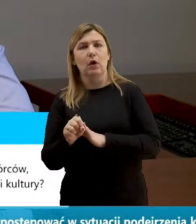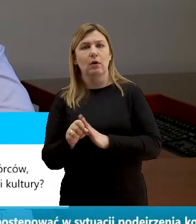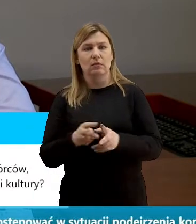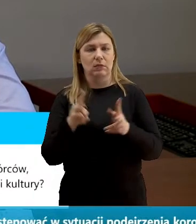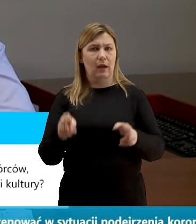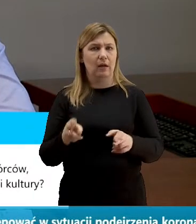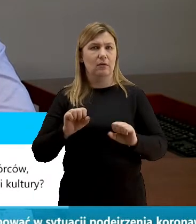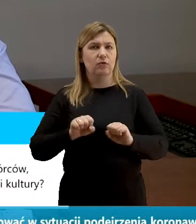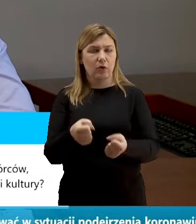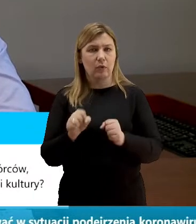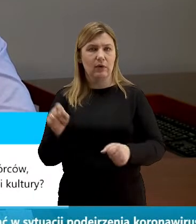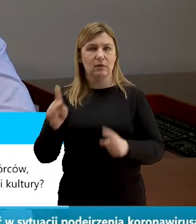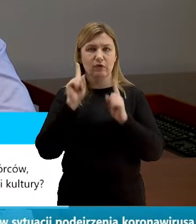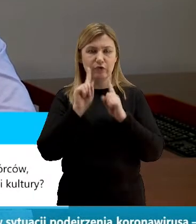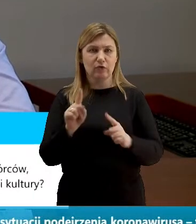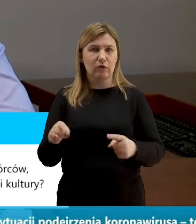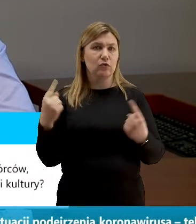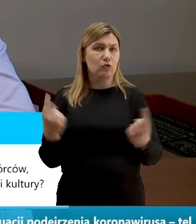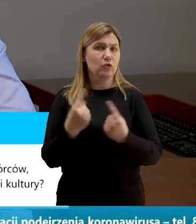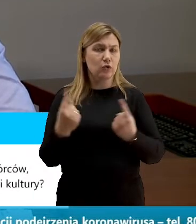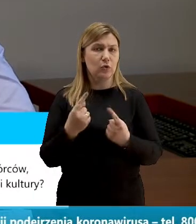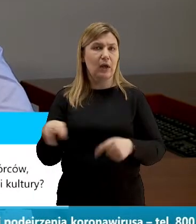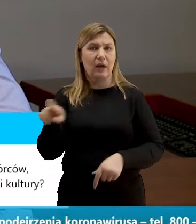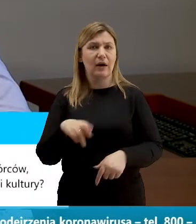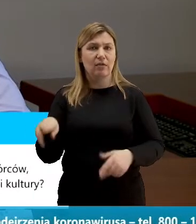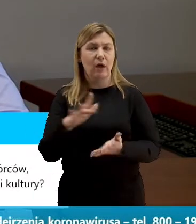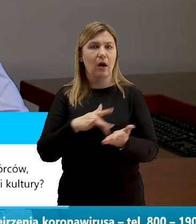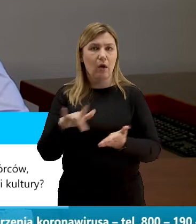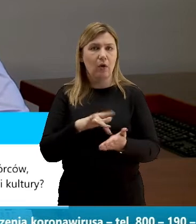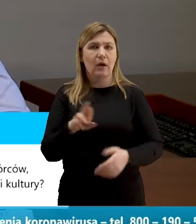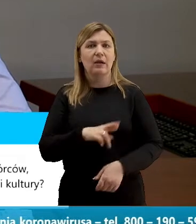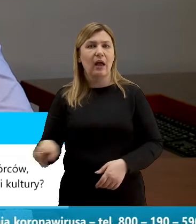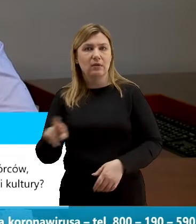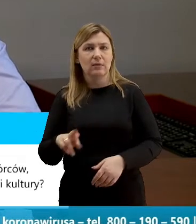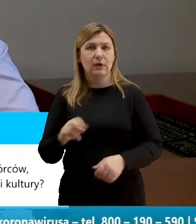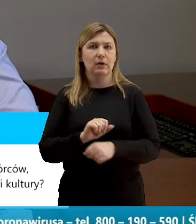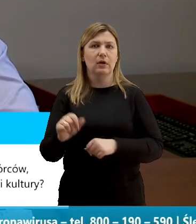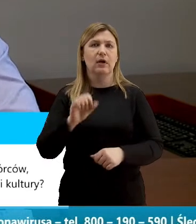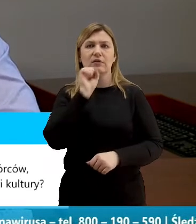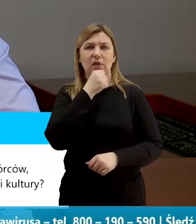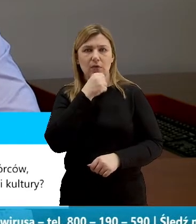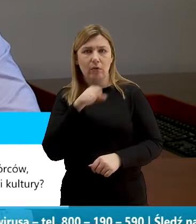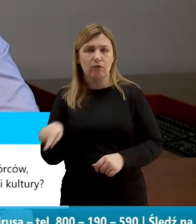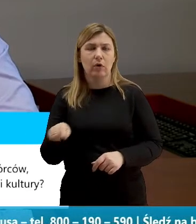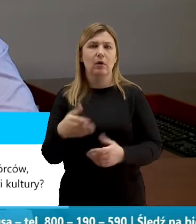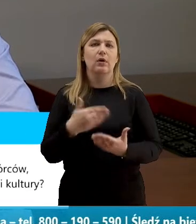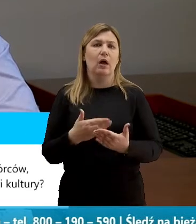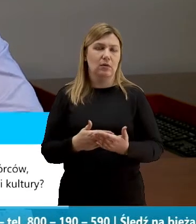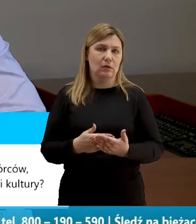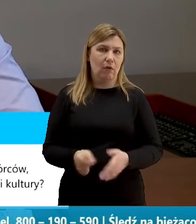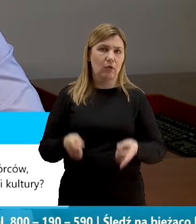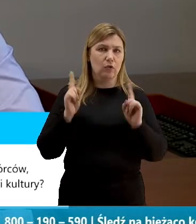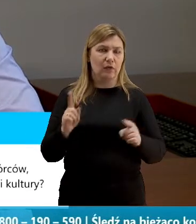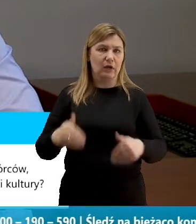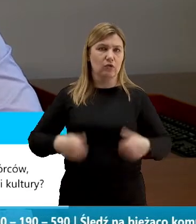bo też rzeczywiście jest to sytuacja w której w radach osiedla radnymi są bardzo często nasi seniorzy dlatego z uwagi na ich zdrowie i ich